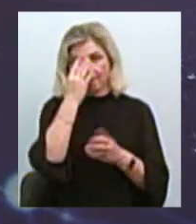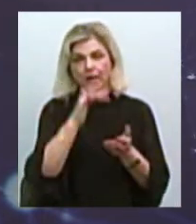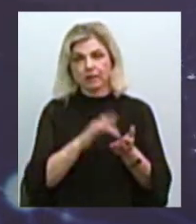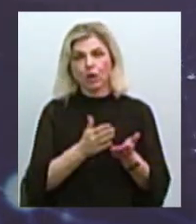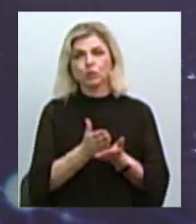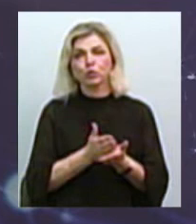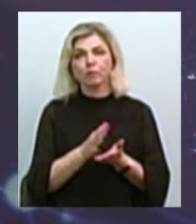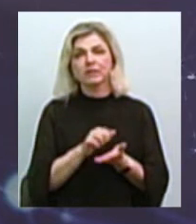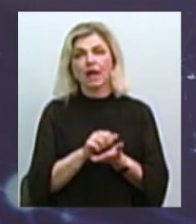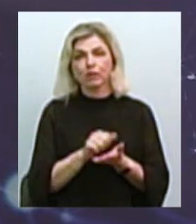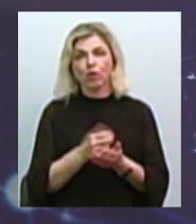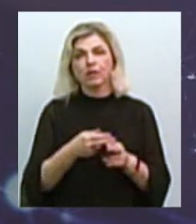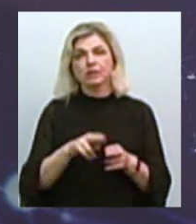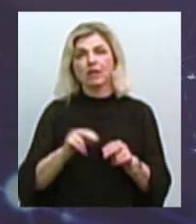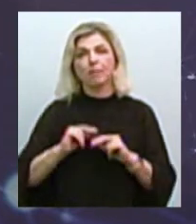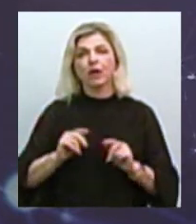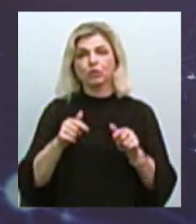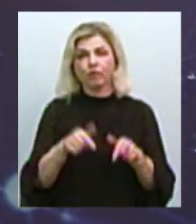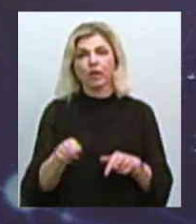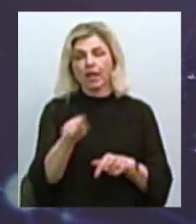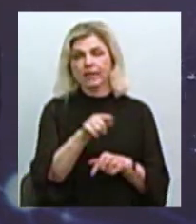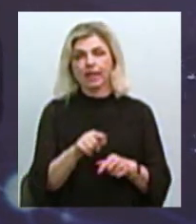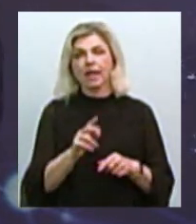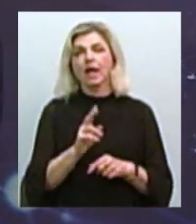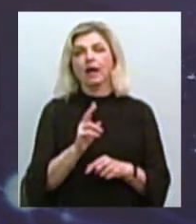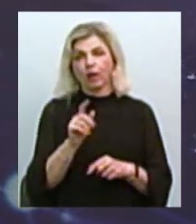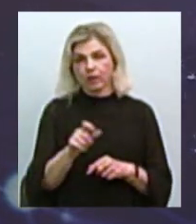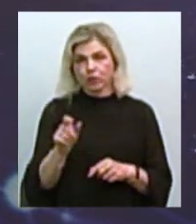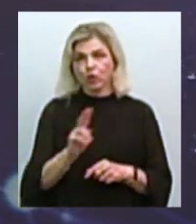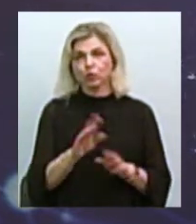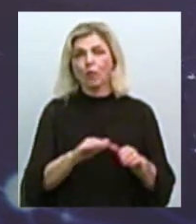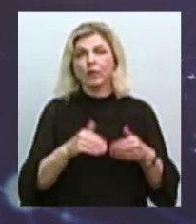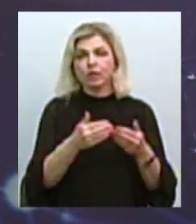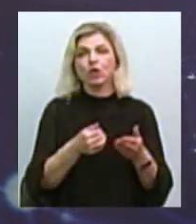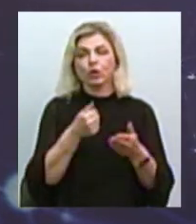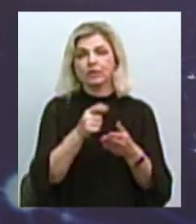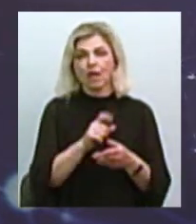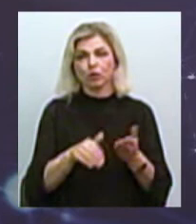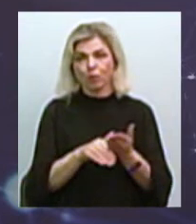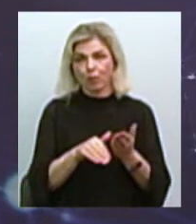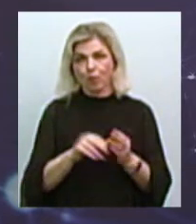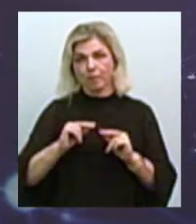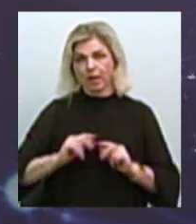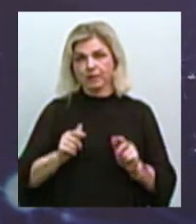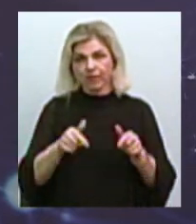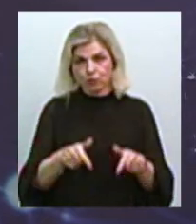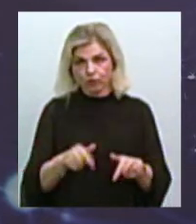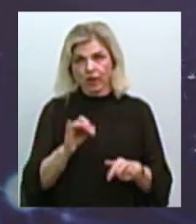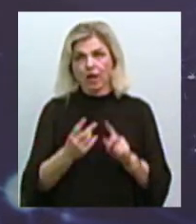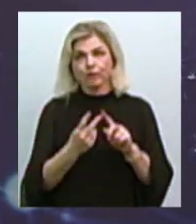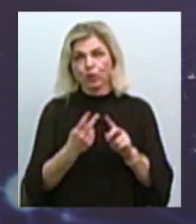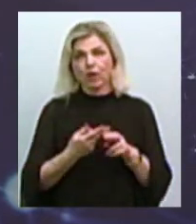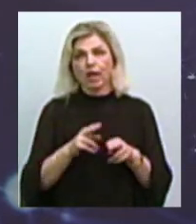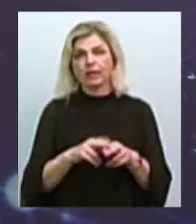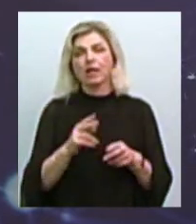сьогодні – це працевлаштування тих клієнтів, які звертаються до нас за допомогою у працевлаштуванні. І другий наш основний